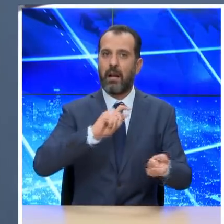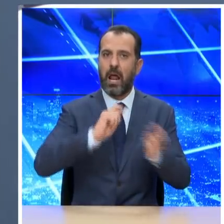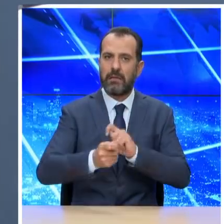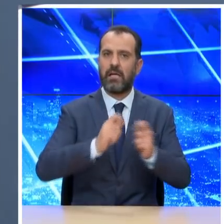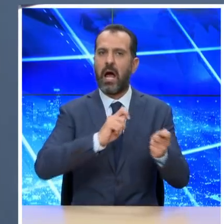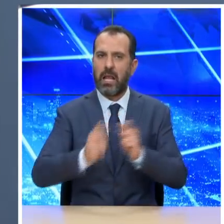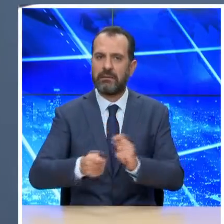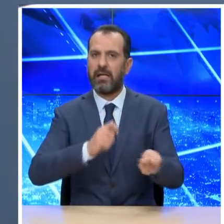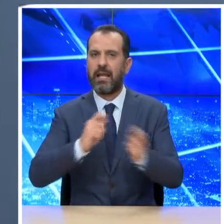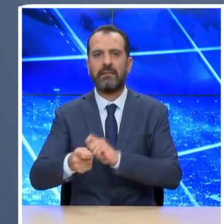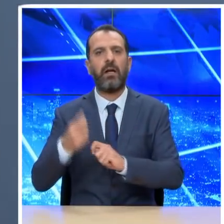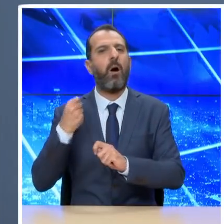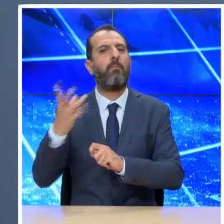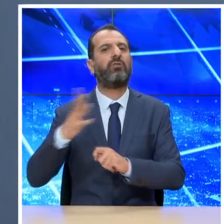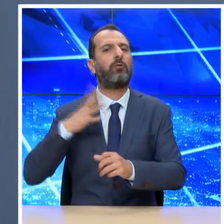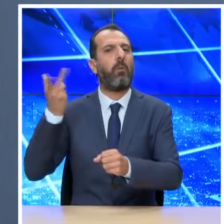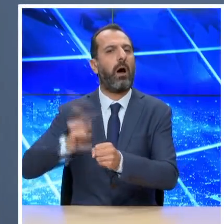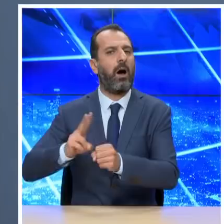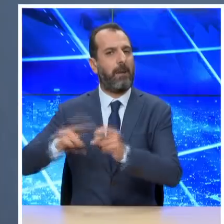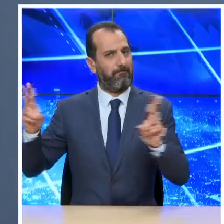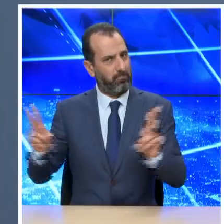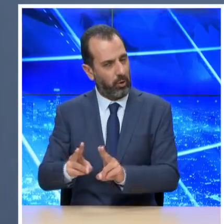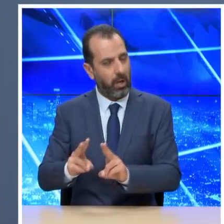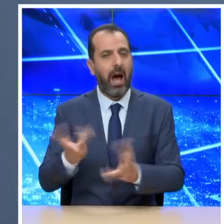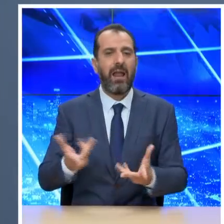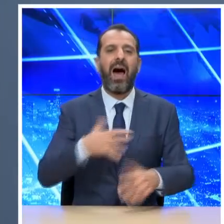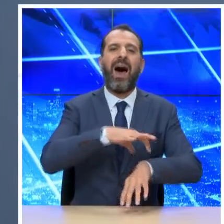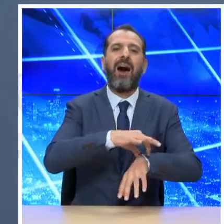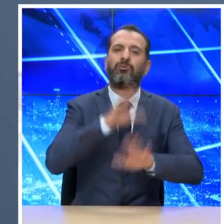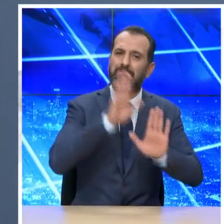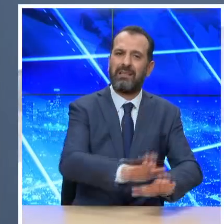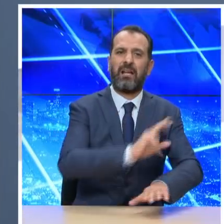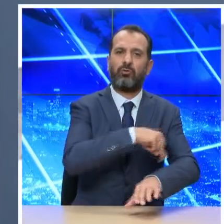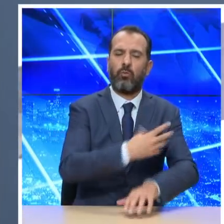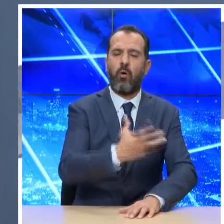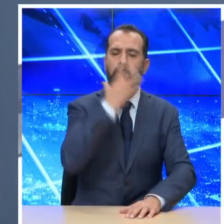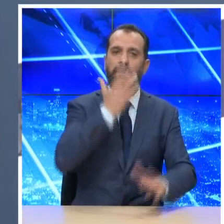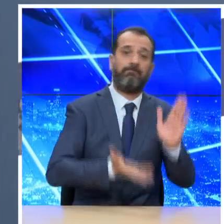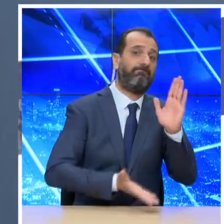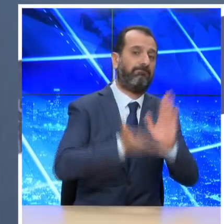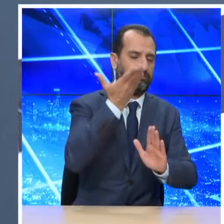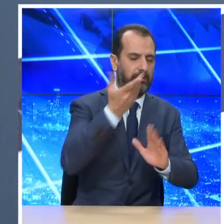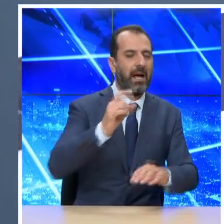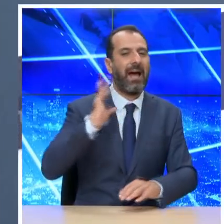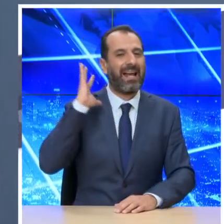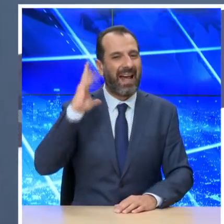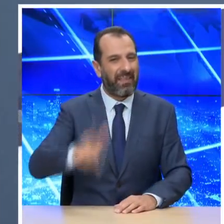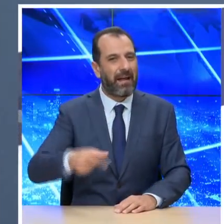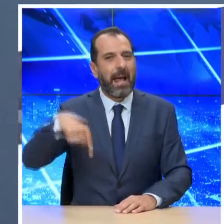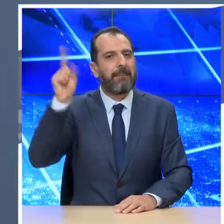μείωση του ημερήσεου αριθμού φανάτων, αλλά αύξηση του αριθμού των διασωληνωμένων. Συγκεκριμένα, μέσος όρος των ημερήσεων κρουσμάτων